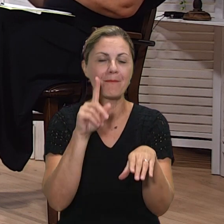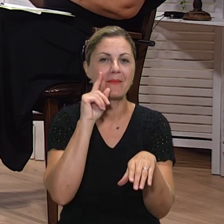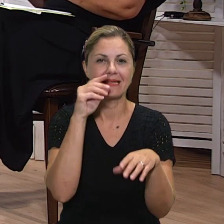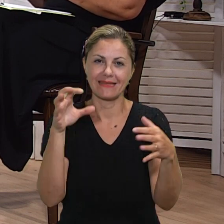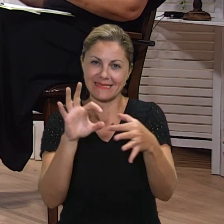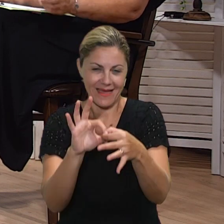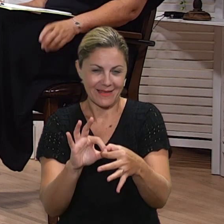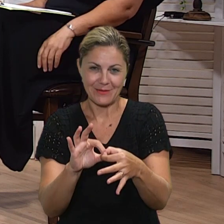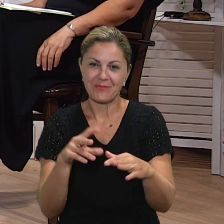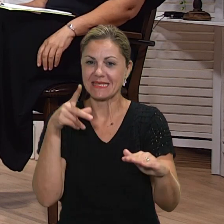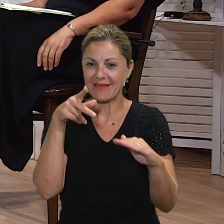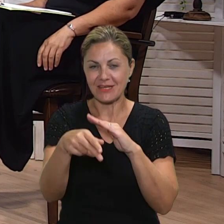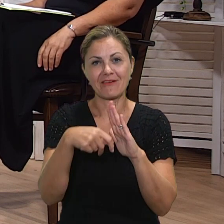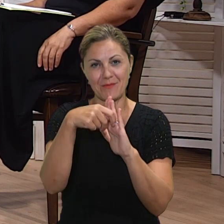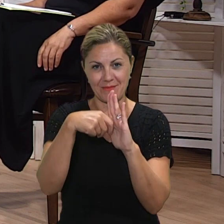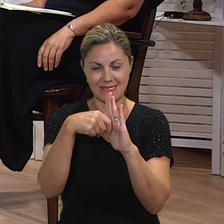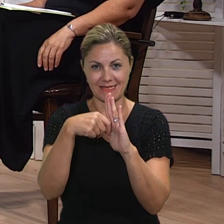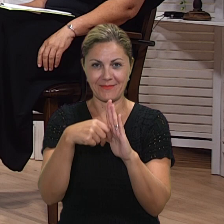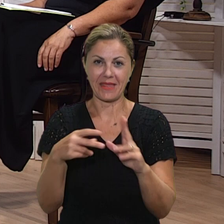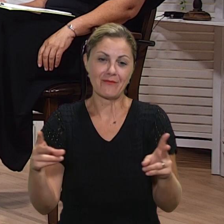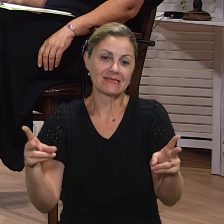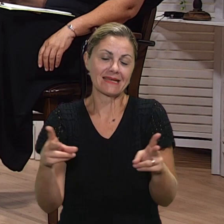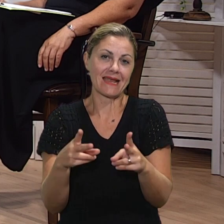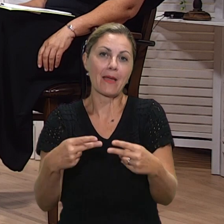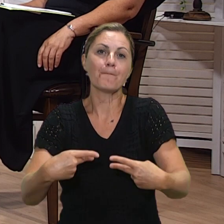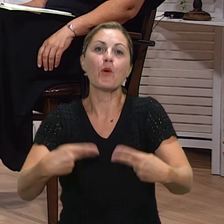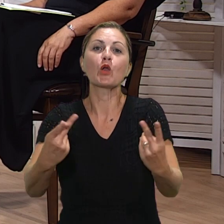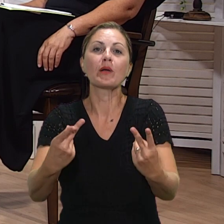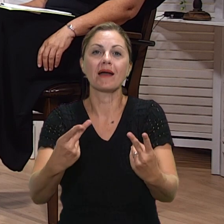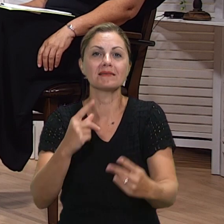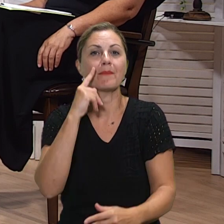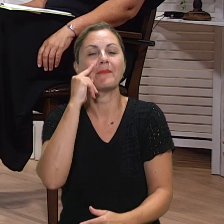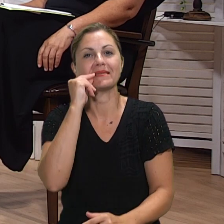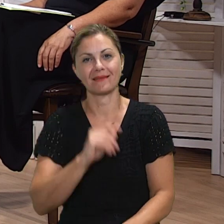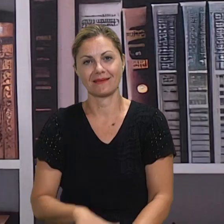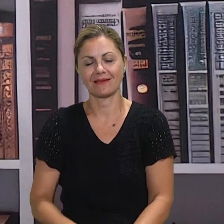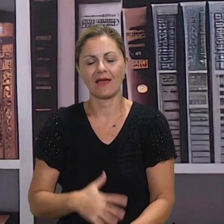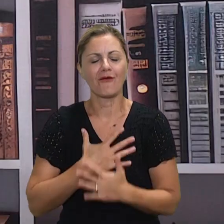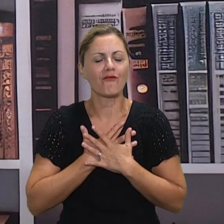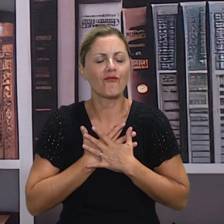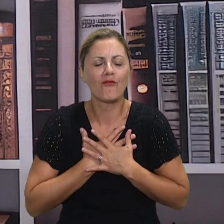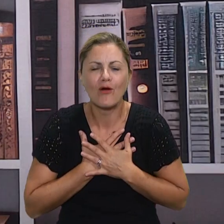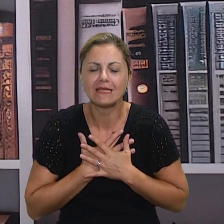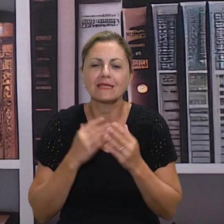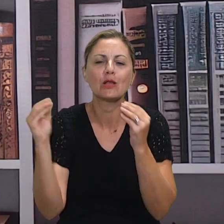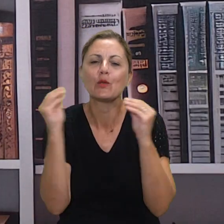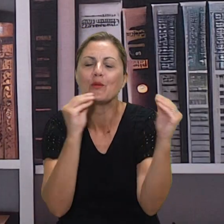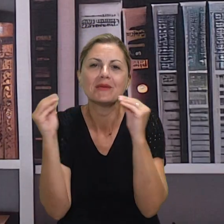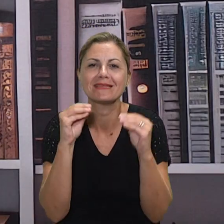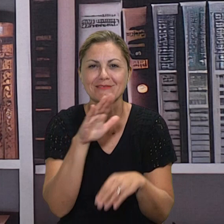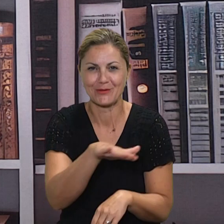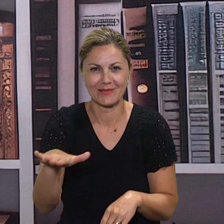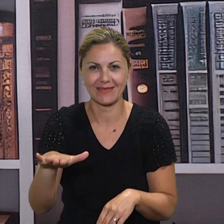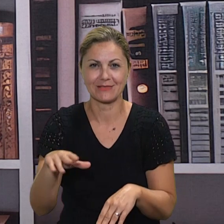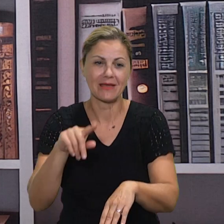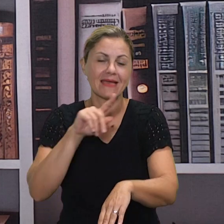roditelja i djeteta. Mi ćemo završiti našu emisiju. Vi imate jednu poruku baš za roditelje? Volite svoju djecu, ljubite svoju djecu,